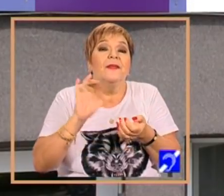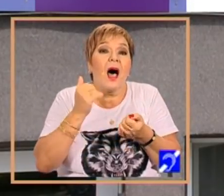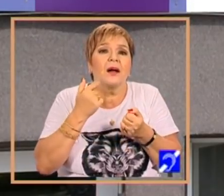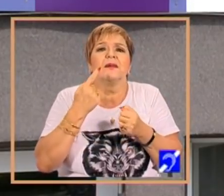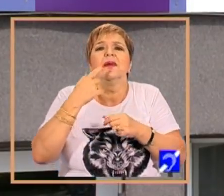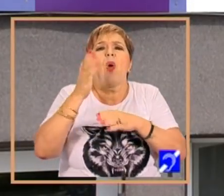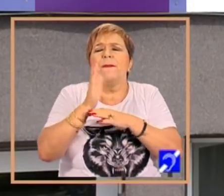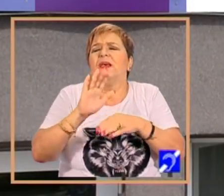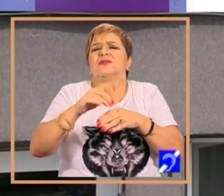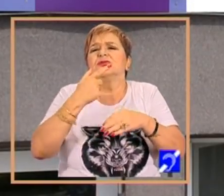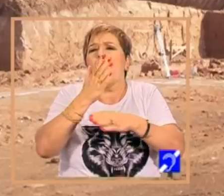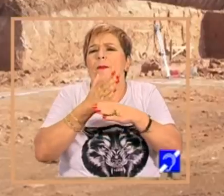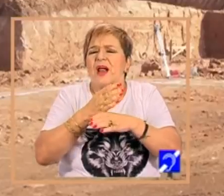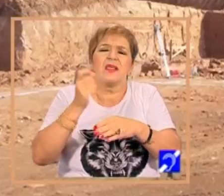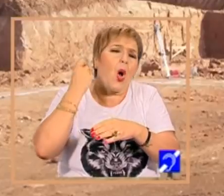operați pe coloana,